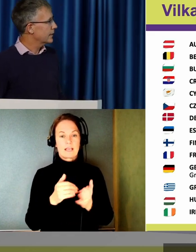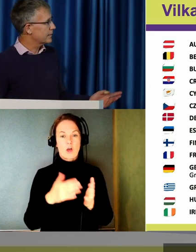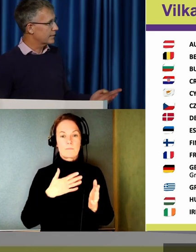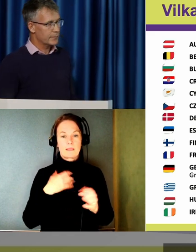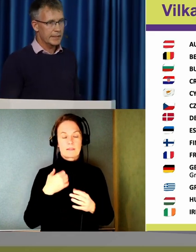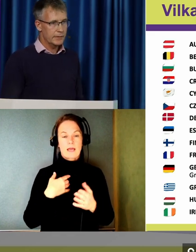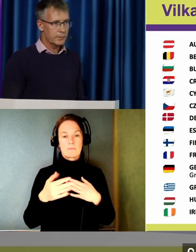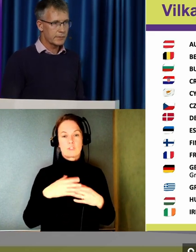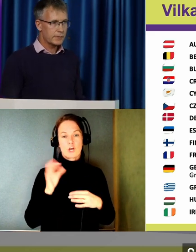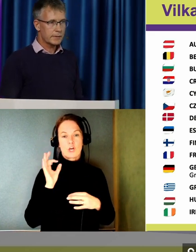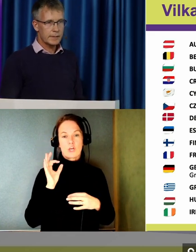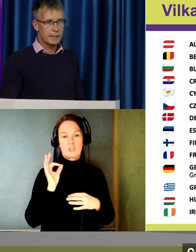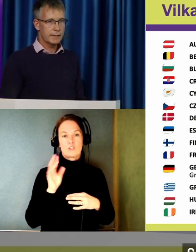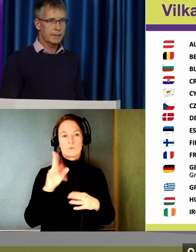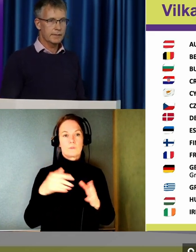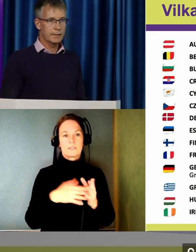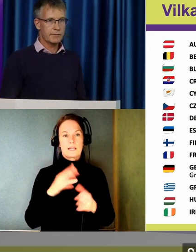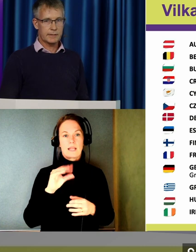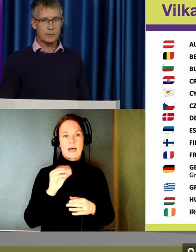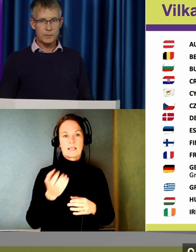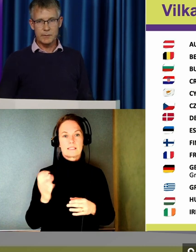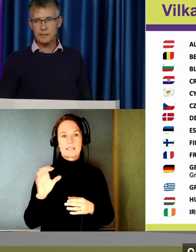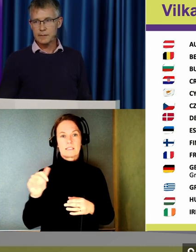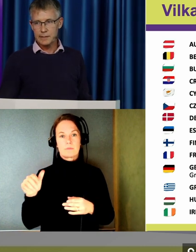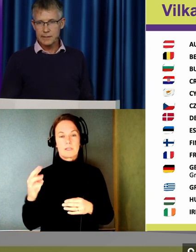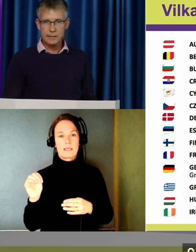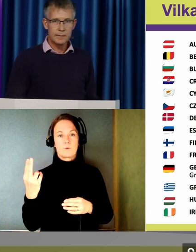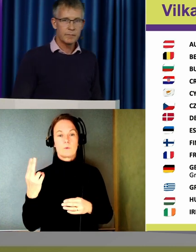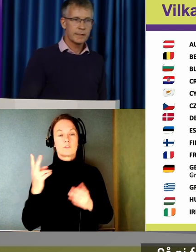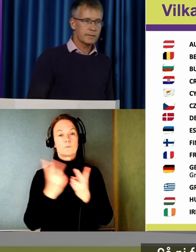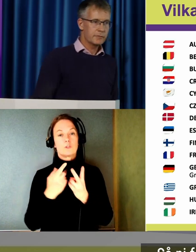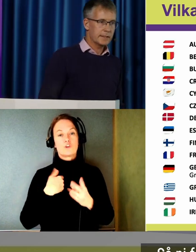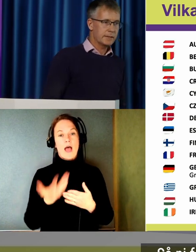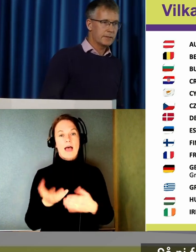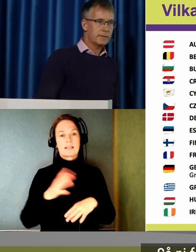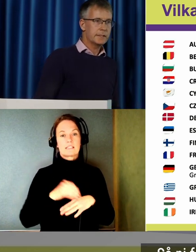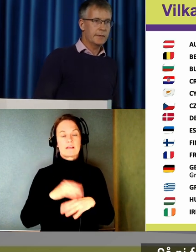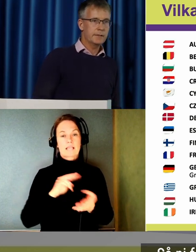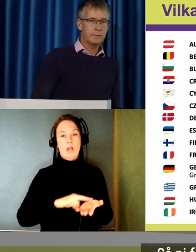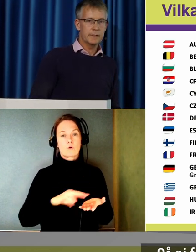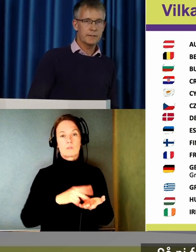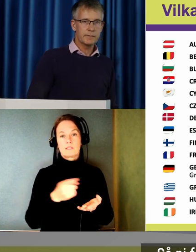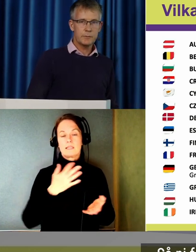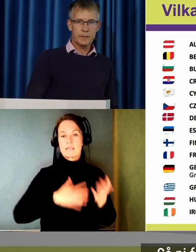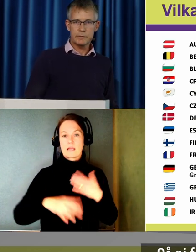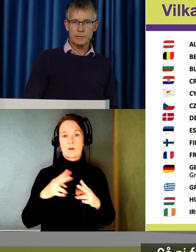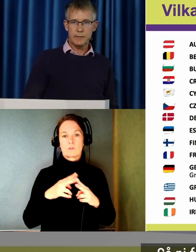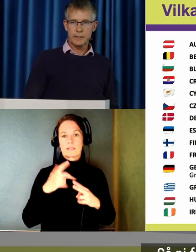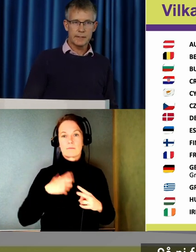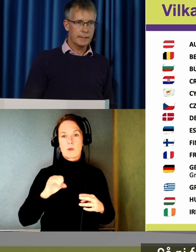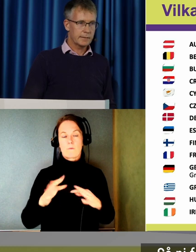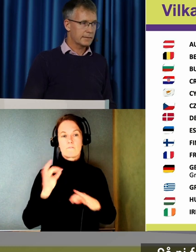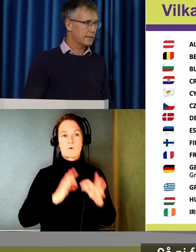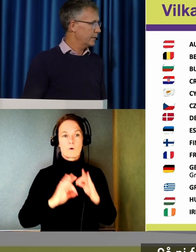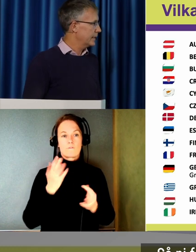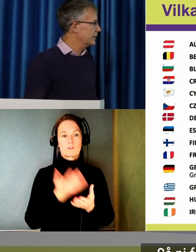Accessible EU. Så jag är det svenska kontoret, helt enkelt. Så ni får jättegärna höra över till mig om ni har frågor och förslag